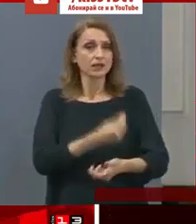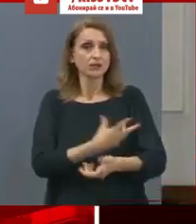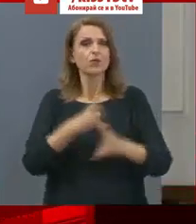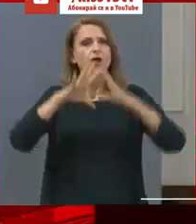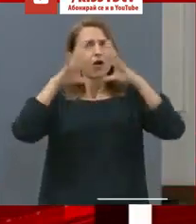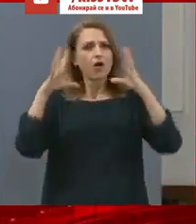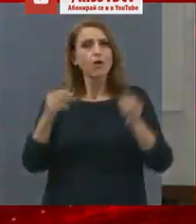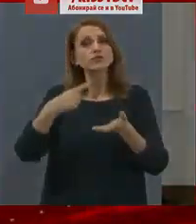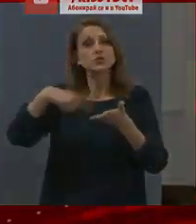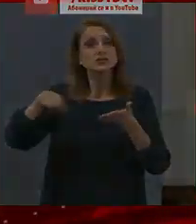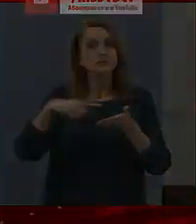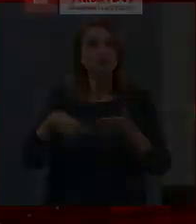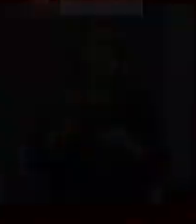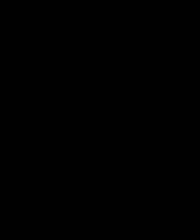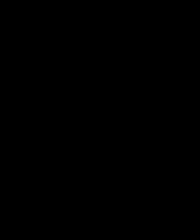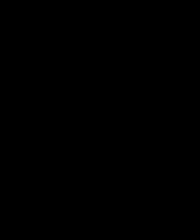14.